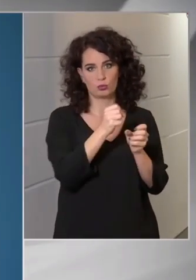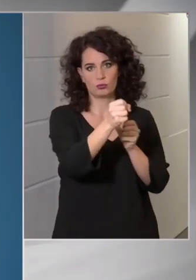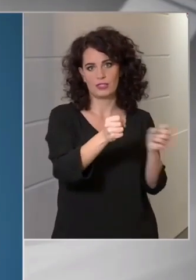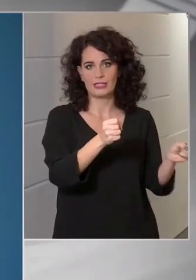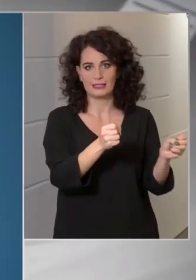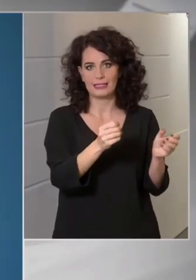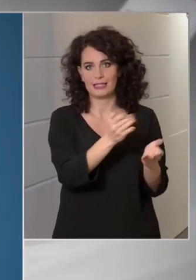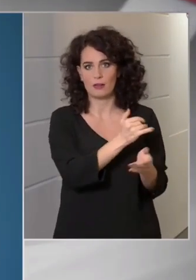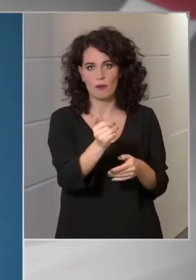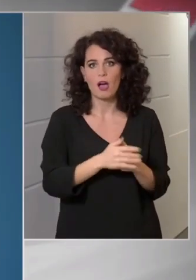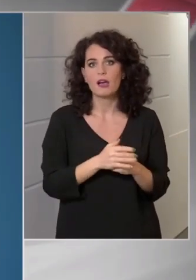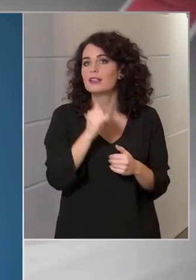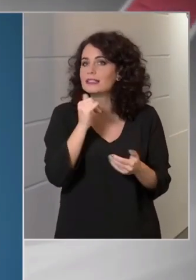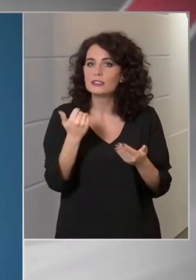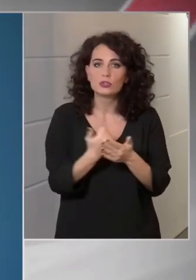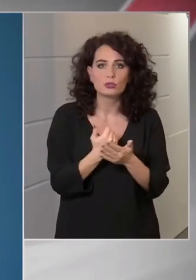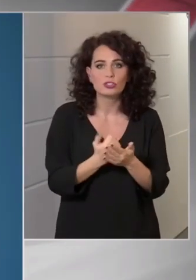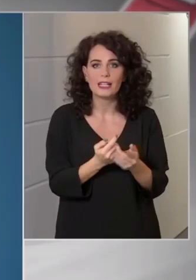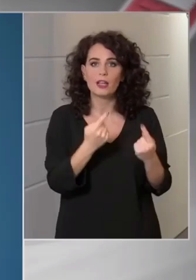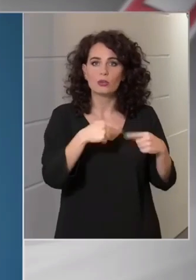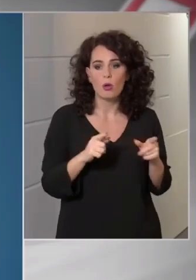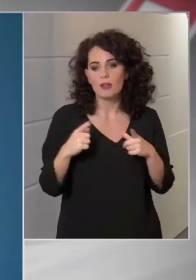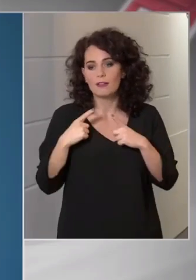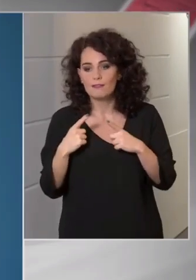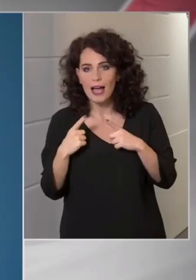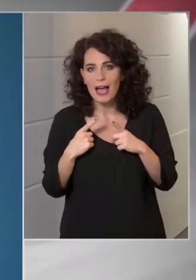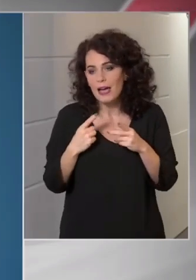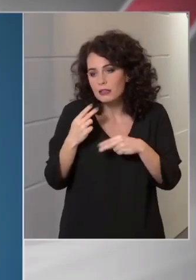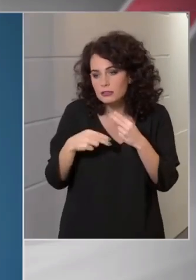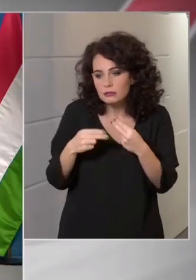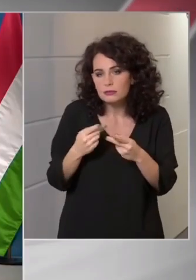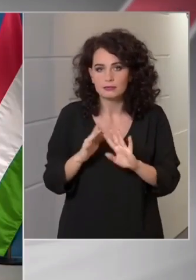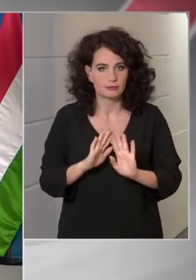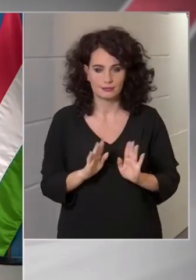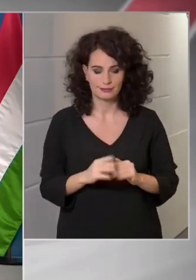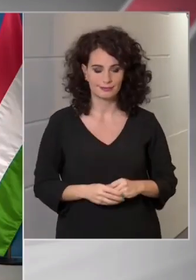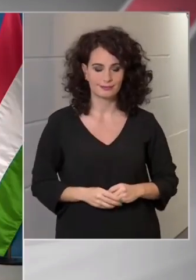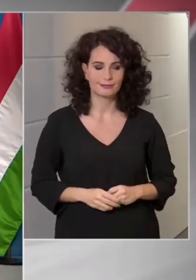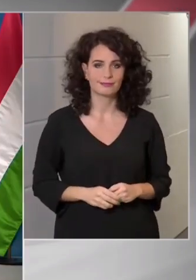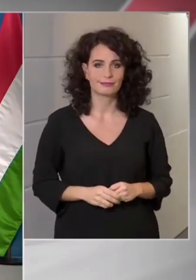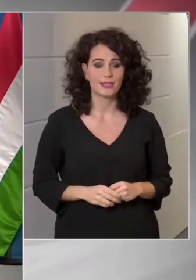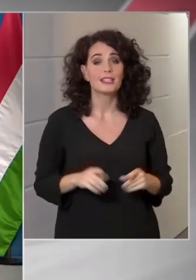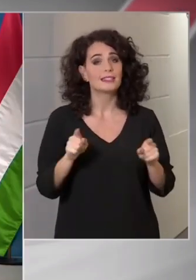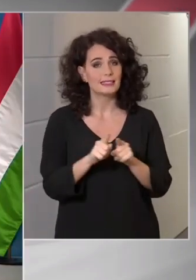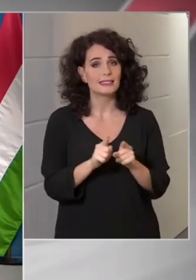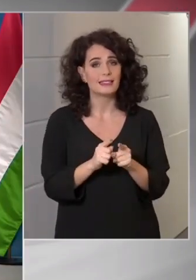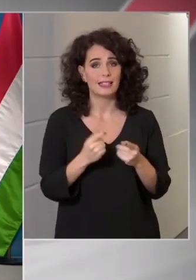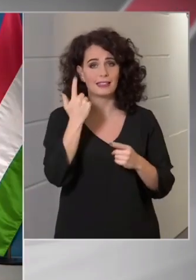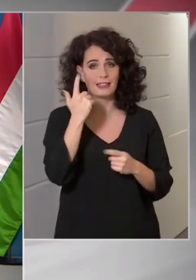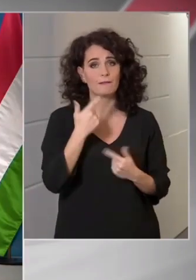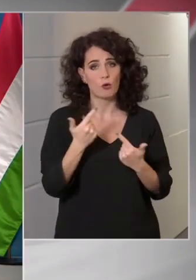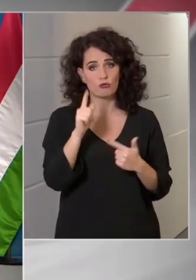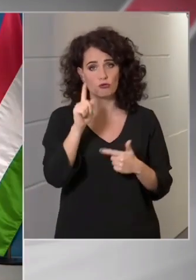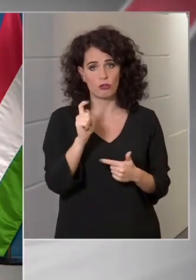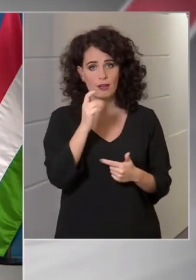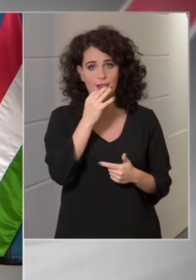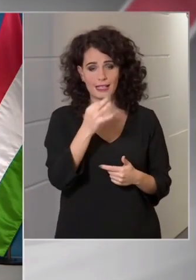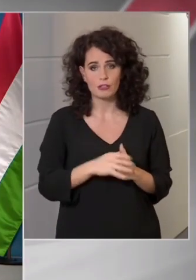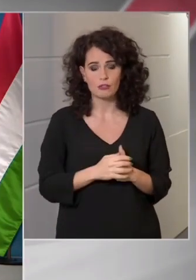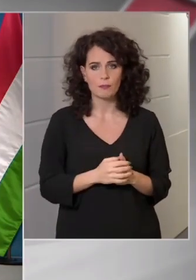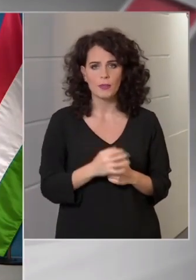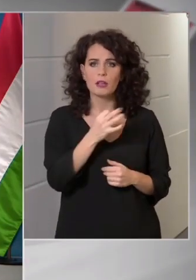nincs szükség izolálásra és várakoztatásra. Szintén az Infostart kérdezi, a napi új